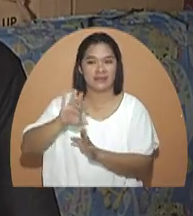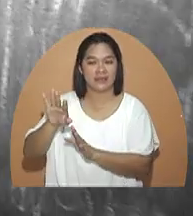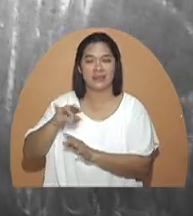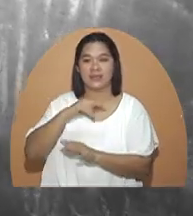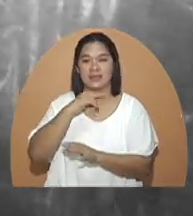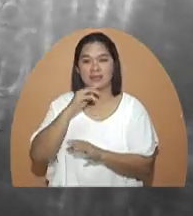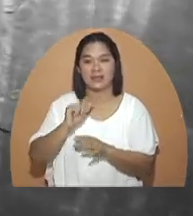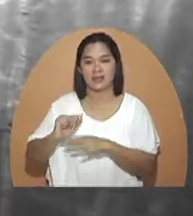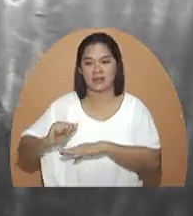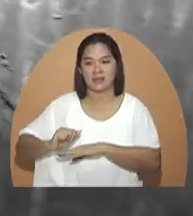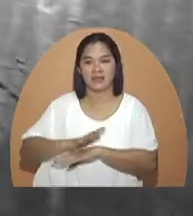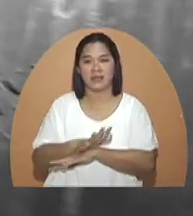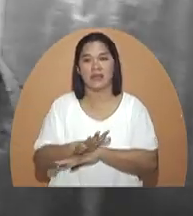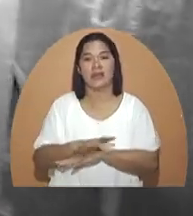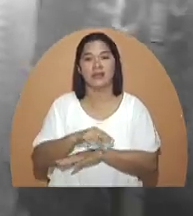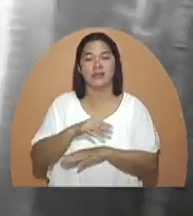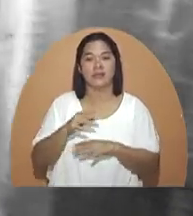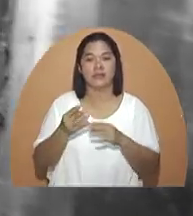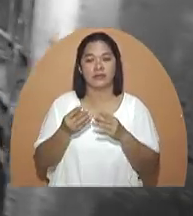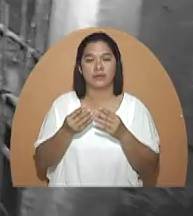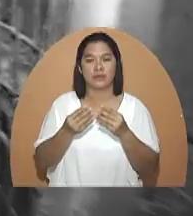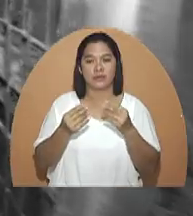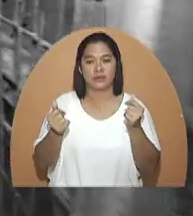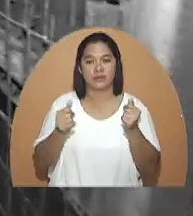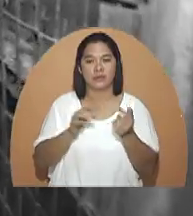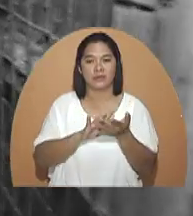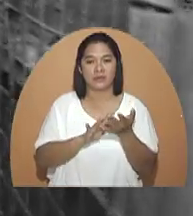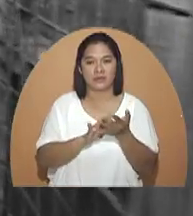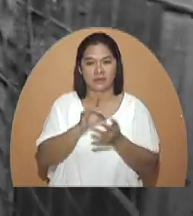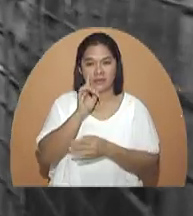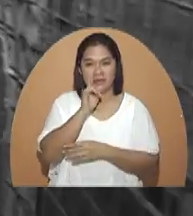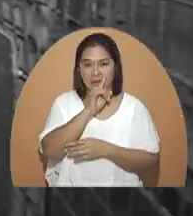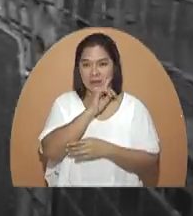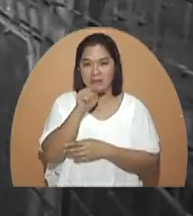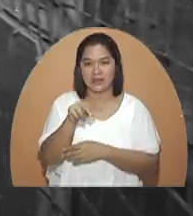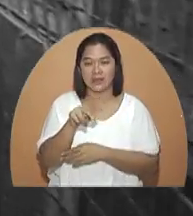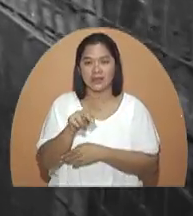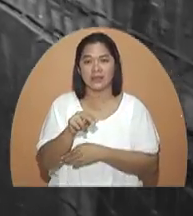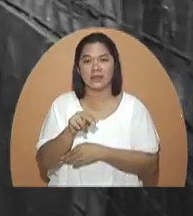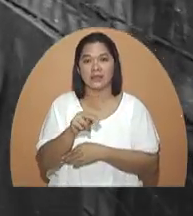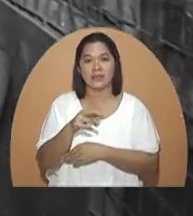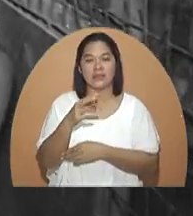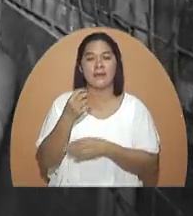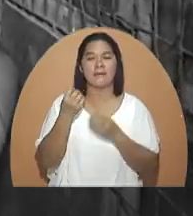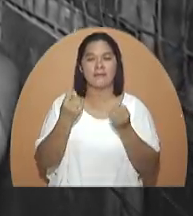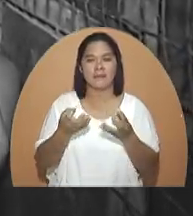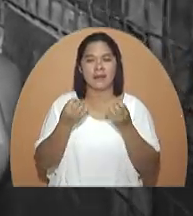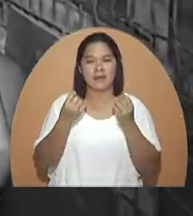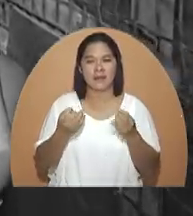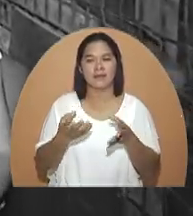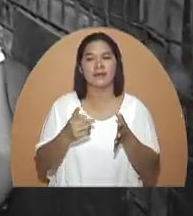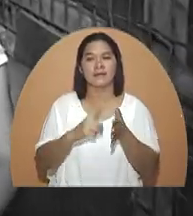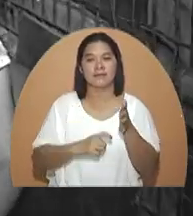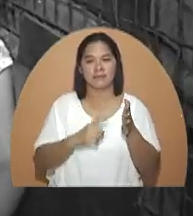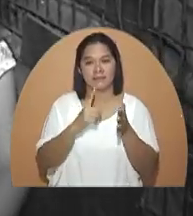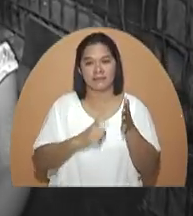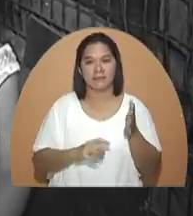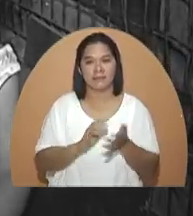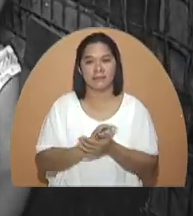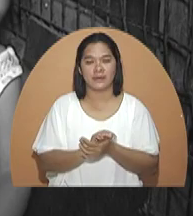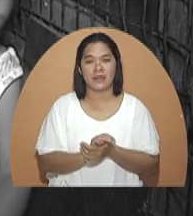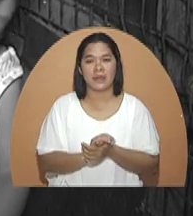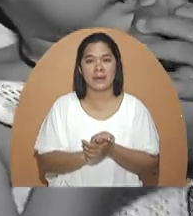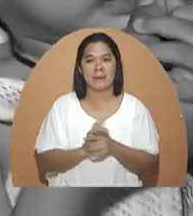madamay. Para tuloy ang may paggamata ng ng anak kinakailangan pang dumaan si Rupert sa maraming mga laboratory